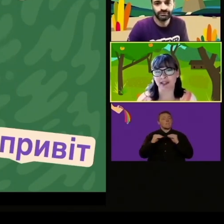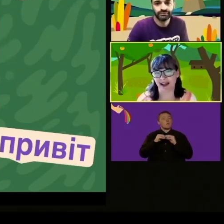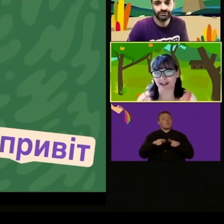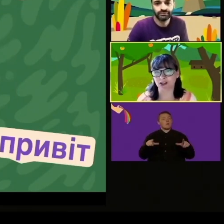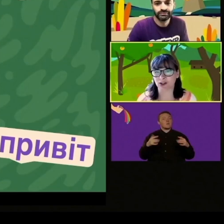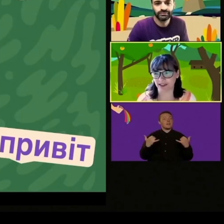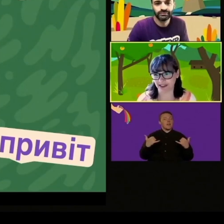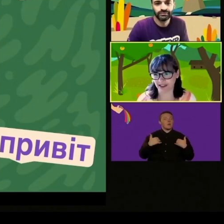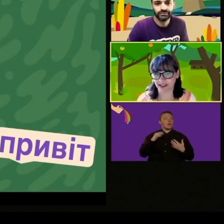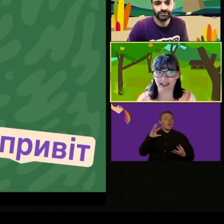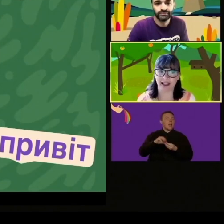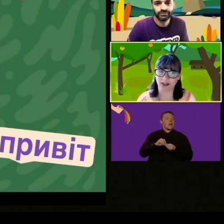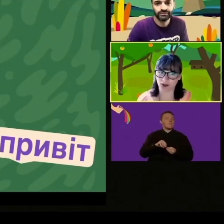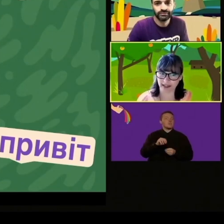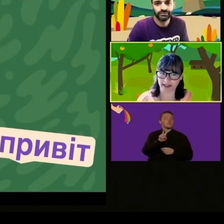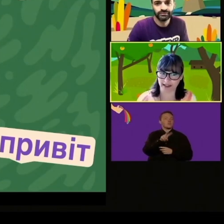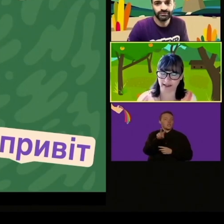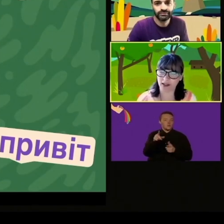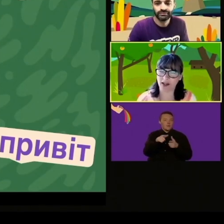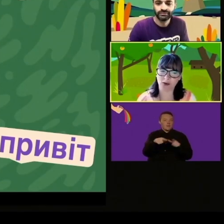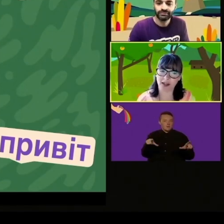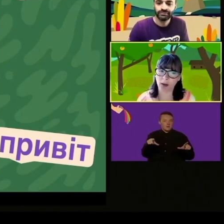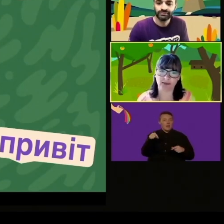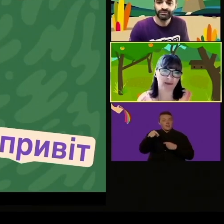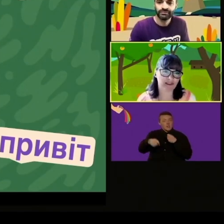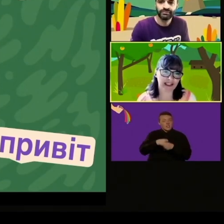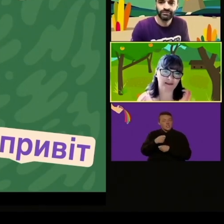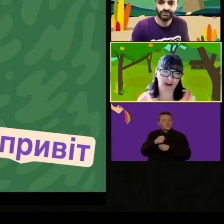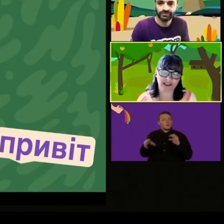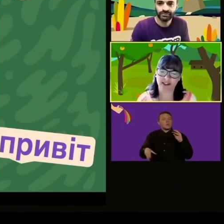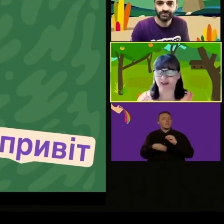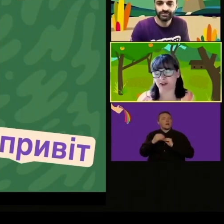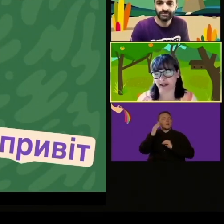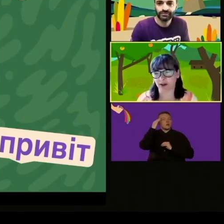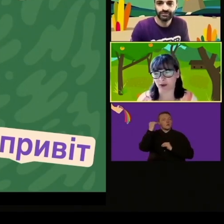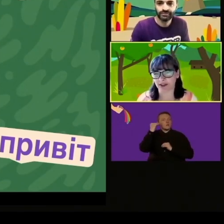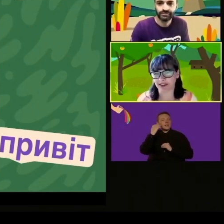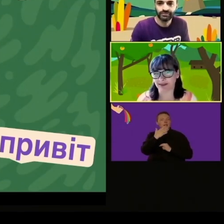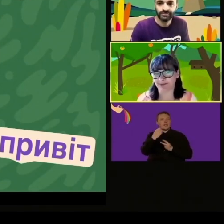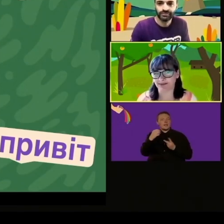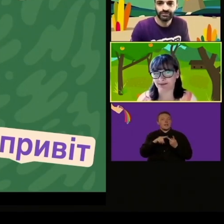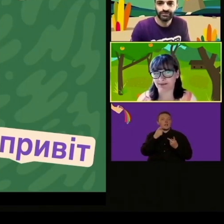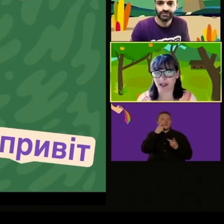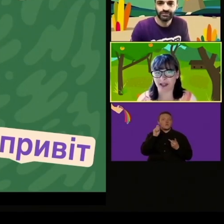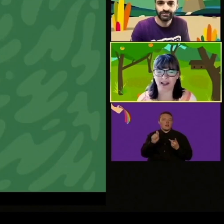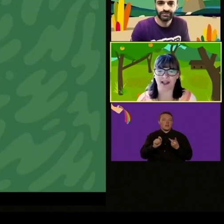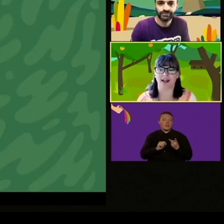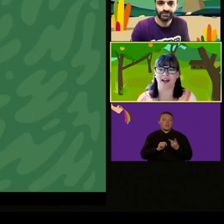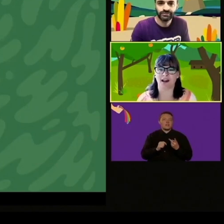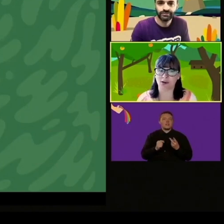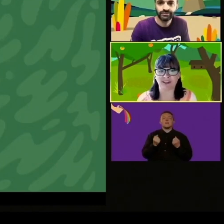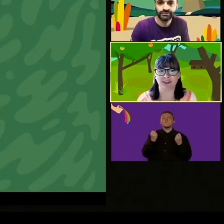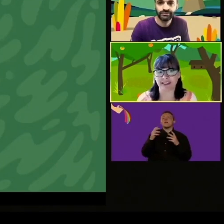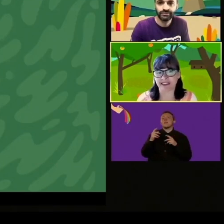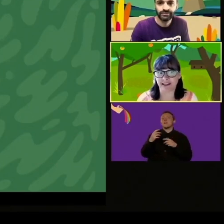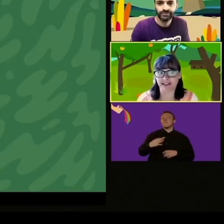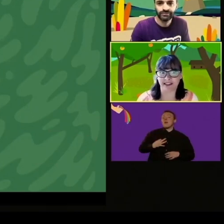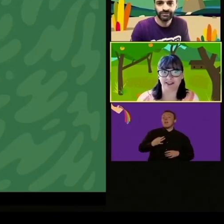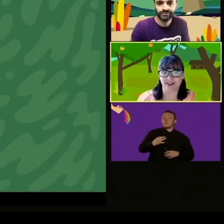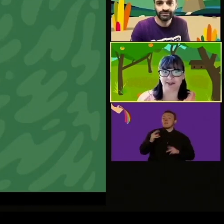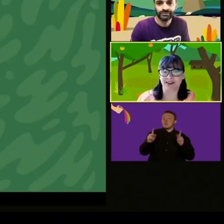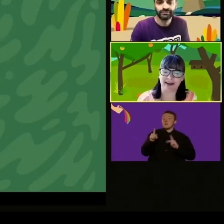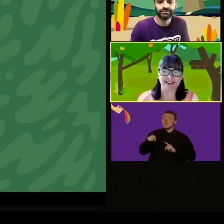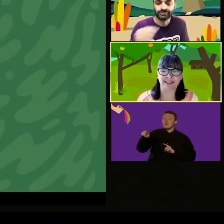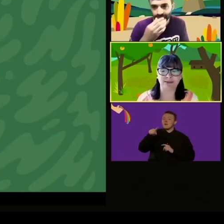nuove cose sulle quali lavoreremo ancora il prossimo anno, abbiamo una nuova versione di Scratch Junior sulla